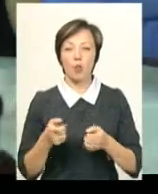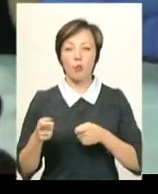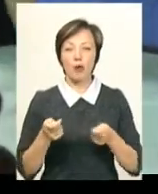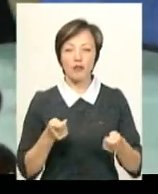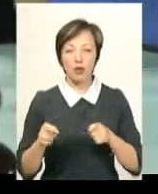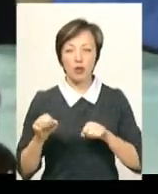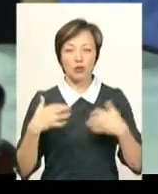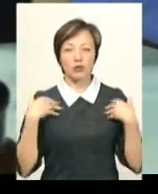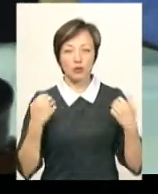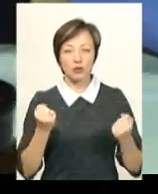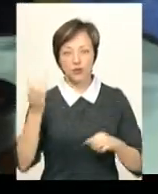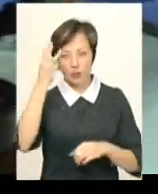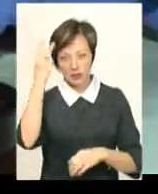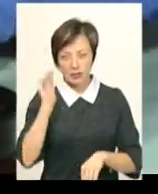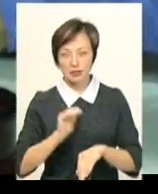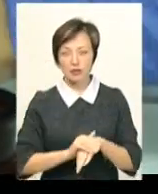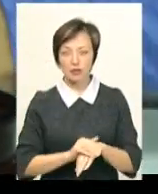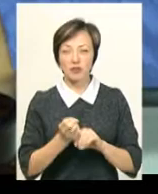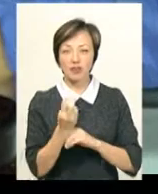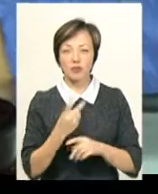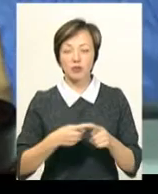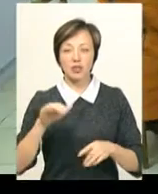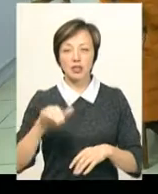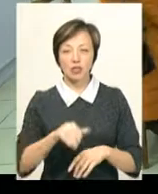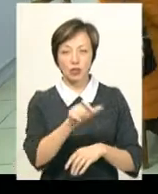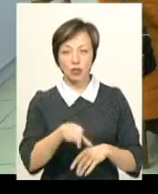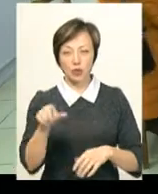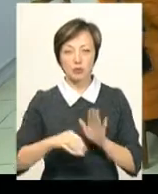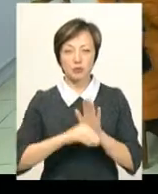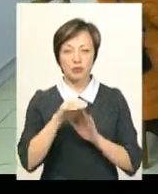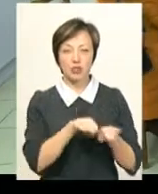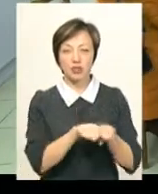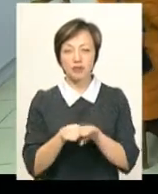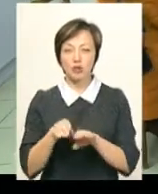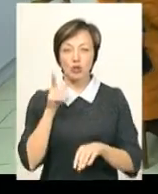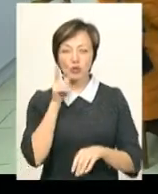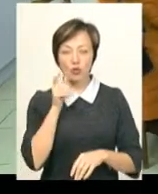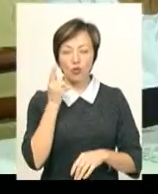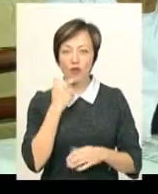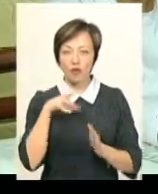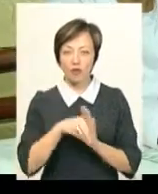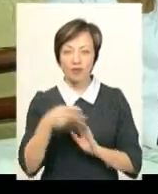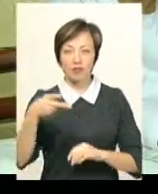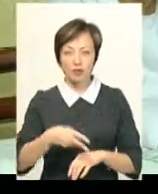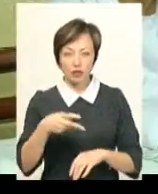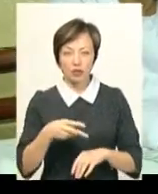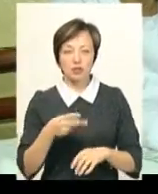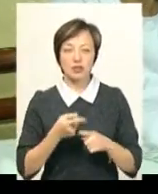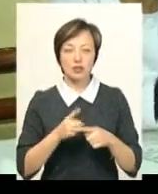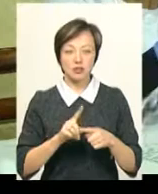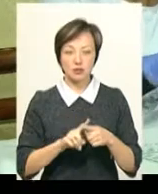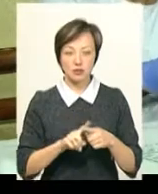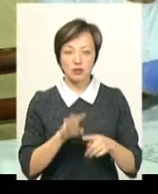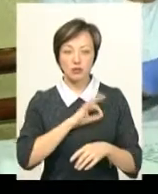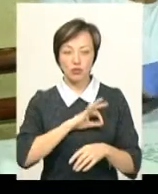у місті зафіксовано 12,5 тисяч хмельничан з підвищеним рівнем цукру в крові, з яких 2 тисячі на щодень застосовують